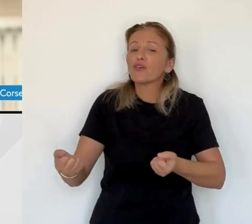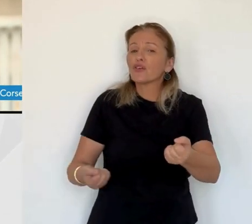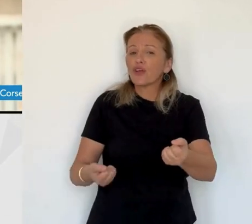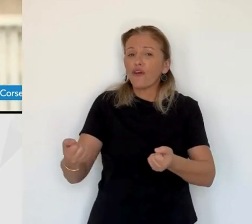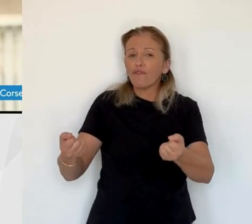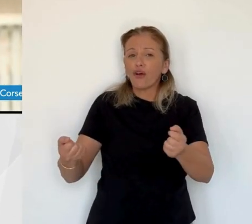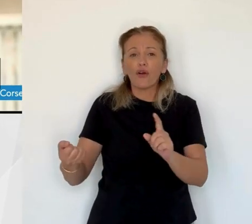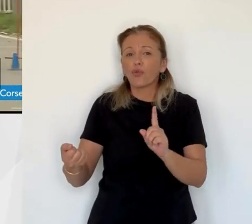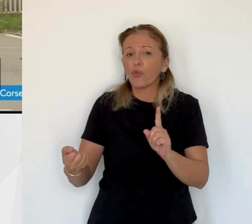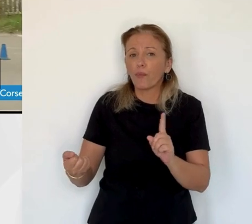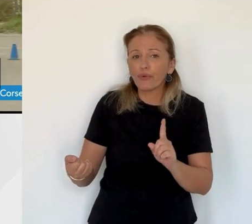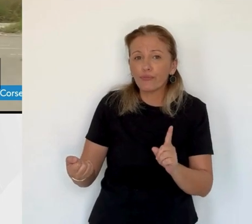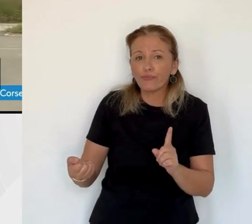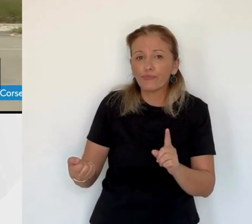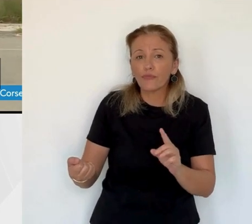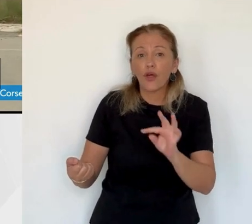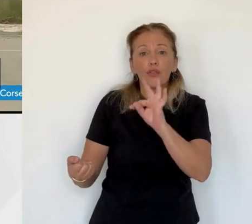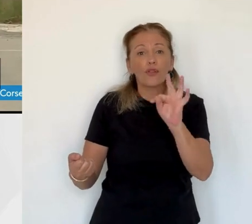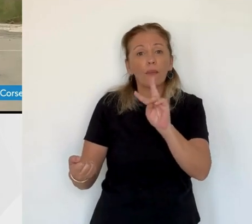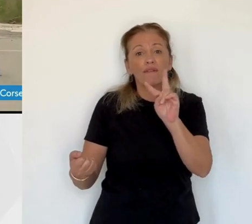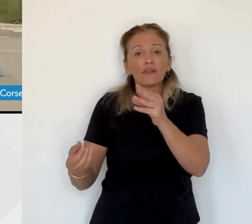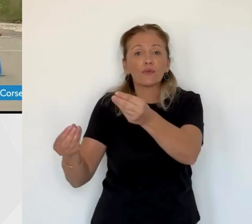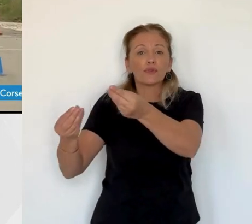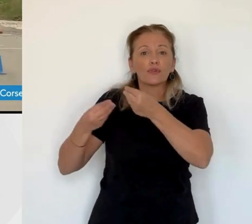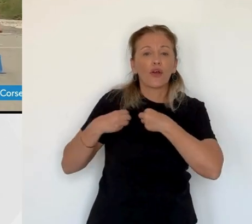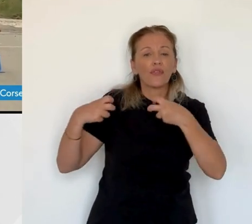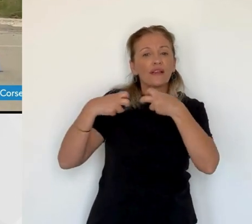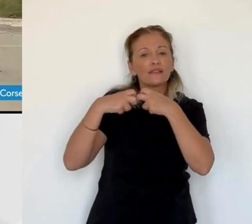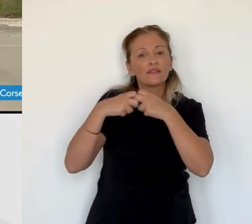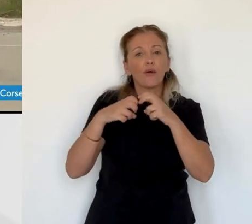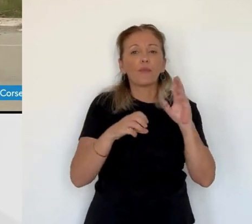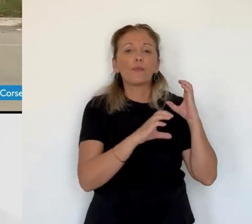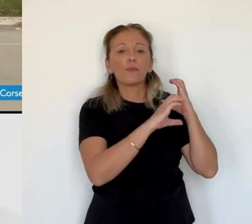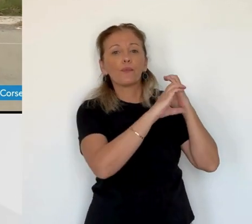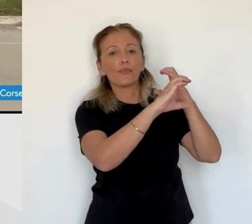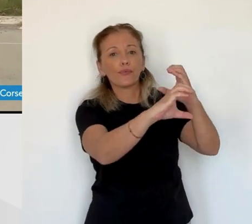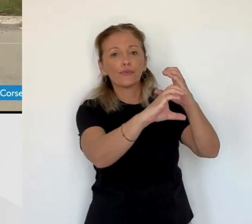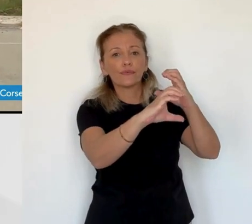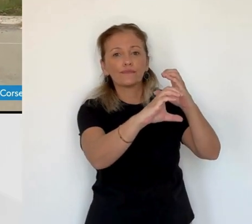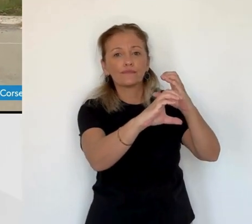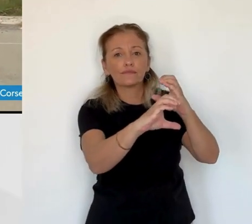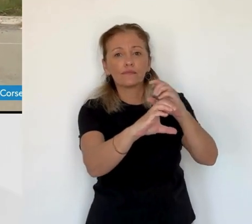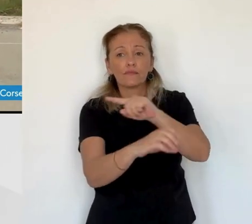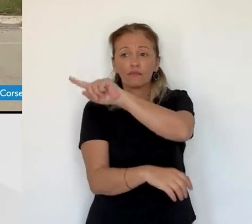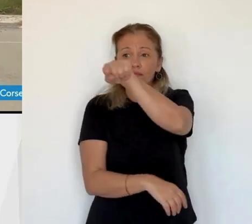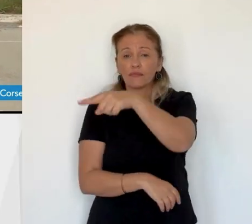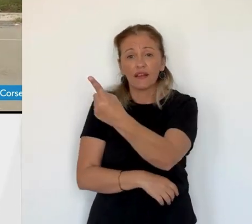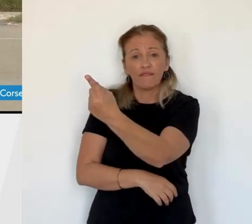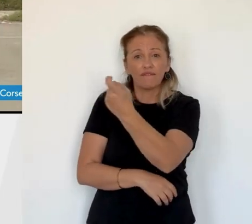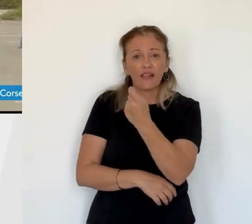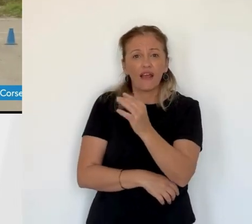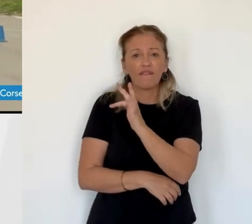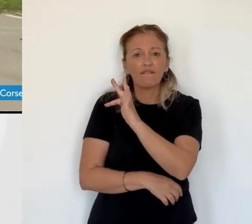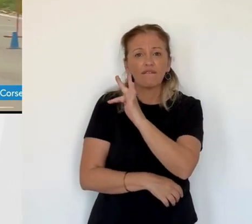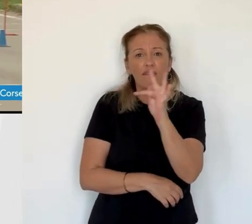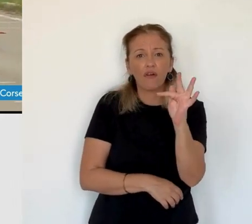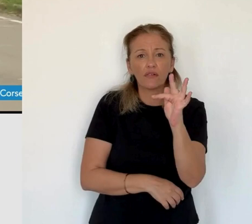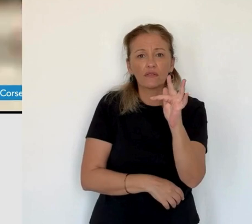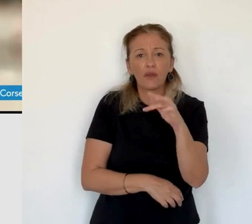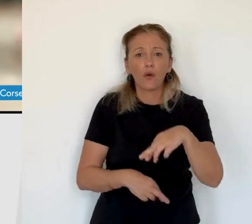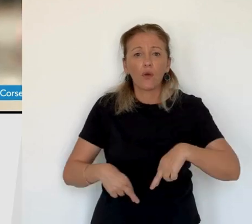un dernier problème, celui des touristes qui connaissent mal nos routes et de leurs chauffeurs aussi parfois. Thomas Verdone y nous donne l'exemple d'un bus.